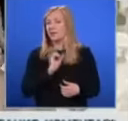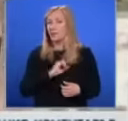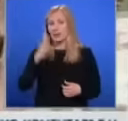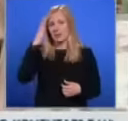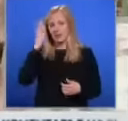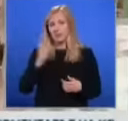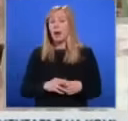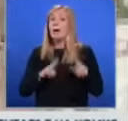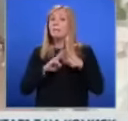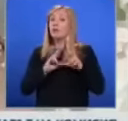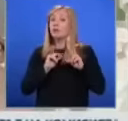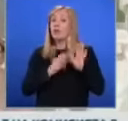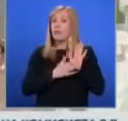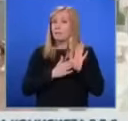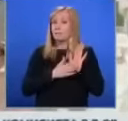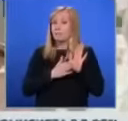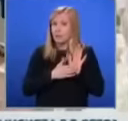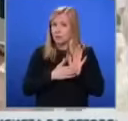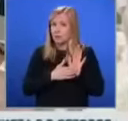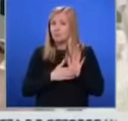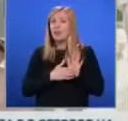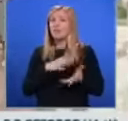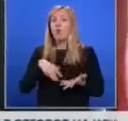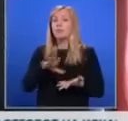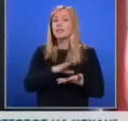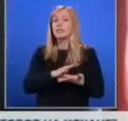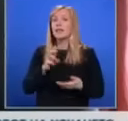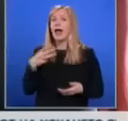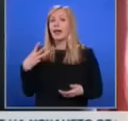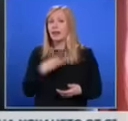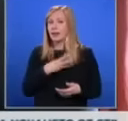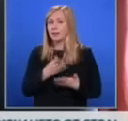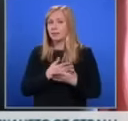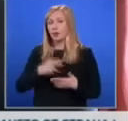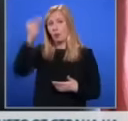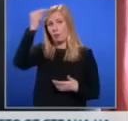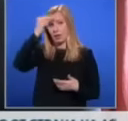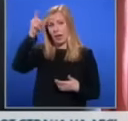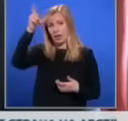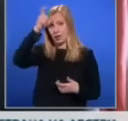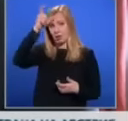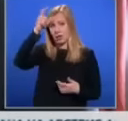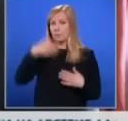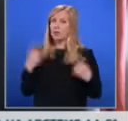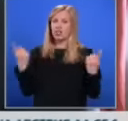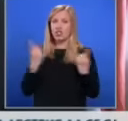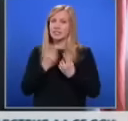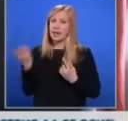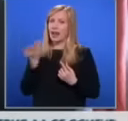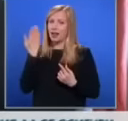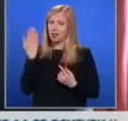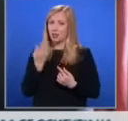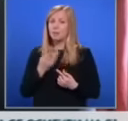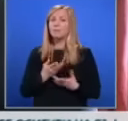скорошното споразумение в областта на енергетиката между България и Турция. Имаше среща в Турция на най-високо ниво между